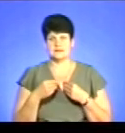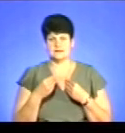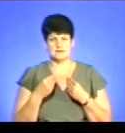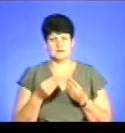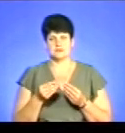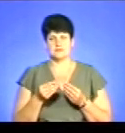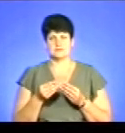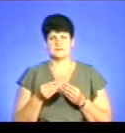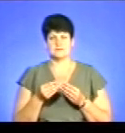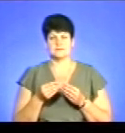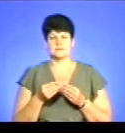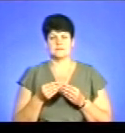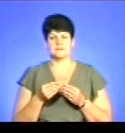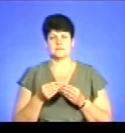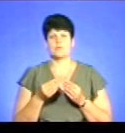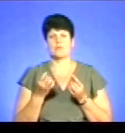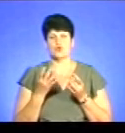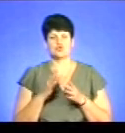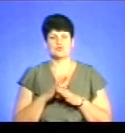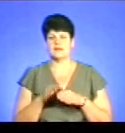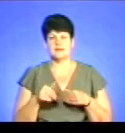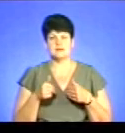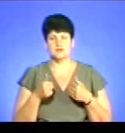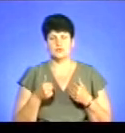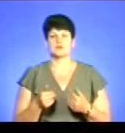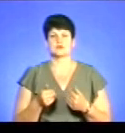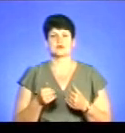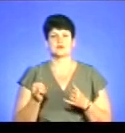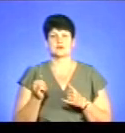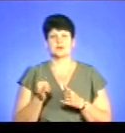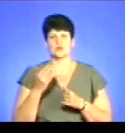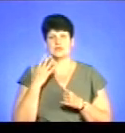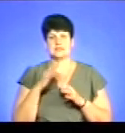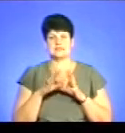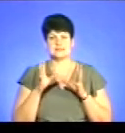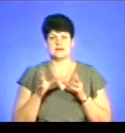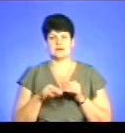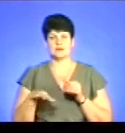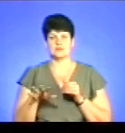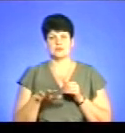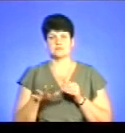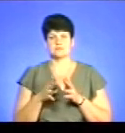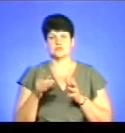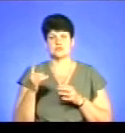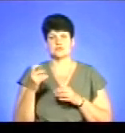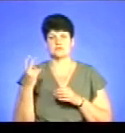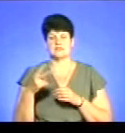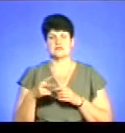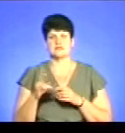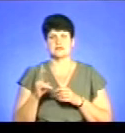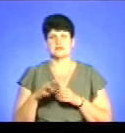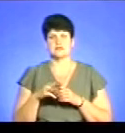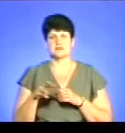речення на загальних підставах, просто не призначається. Тоді, коли загальна площа квартири перевищує 120 квадратних метрів,